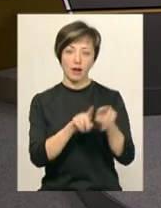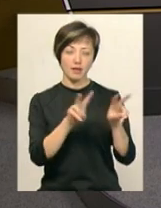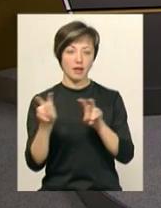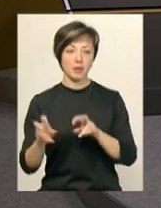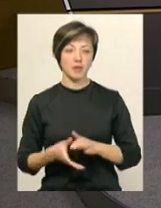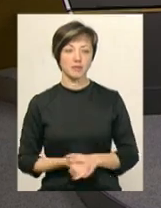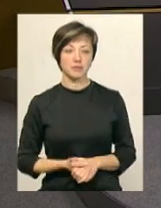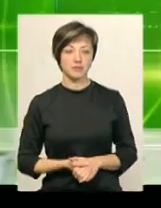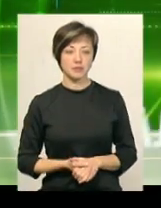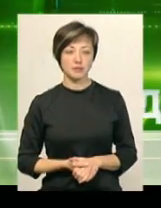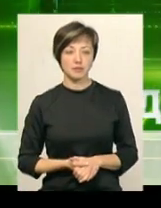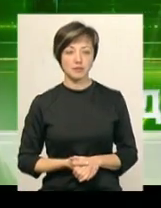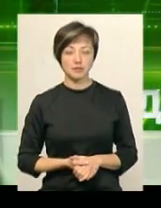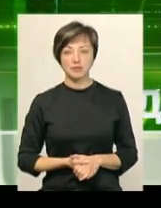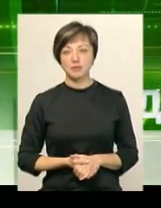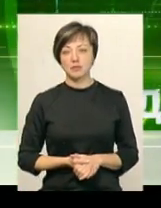теми.